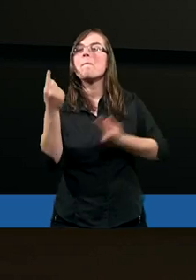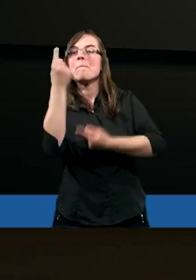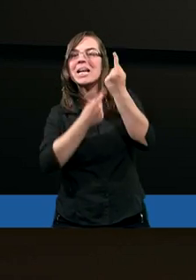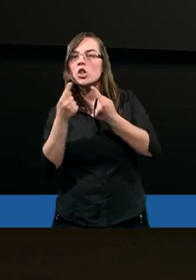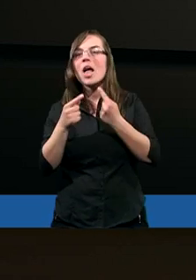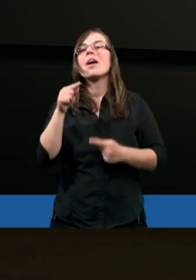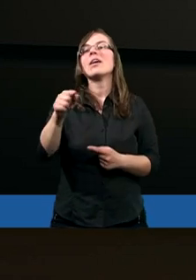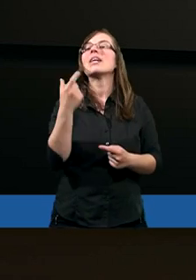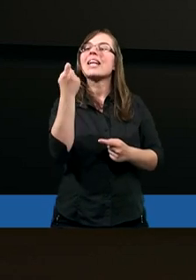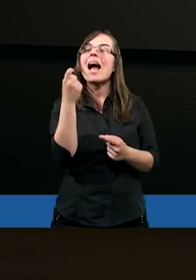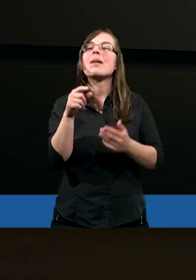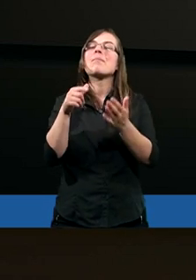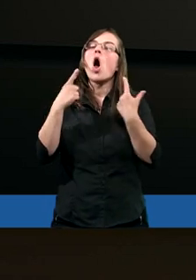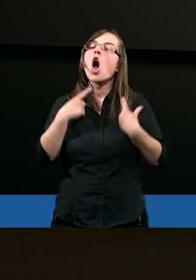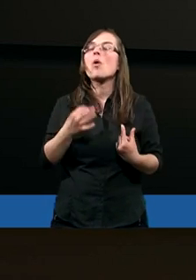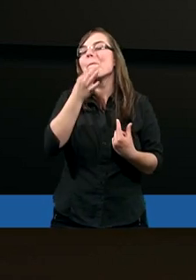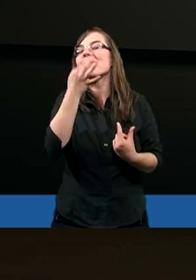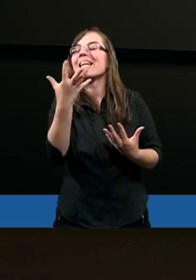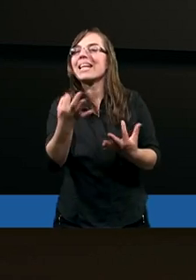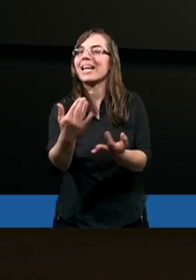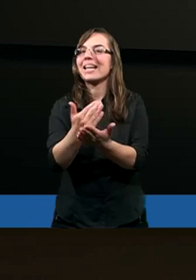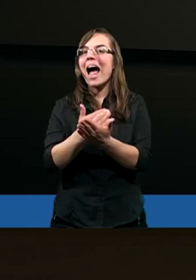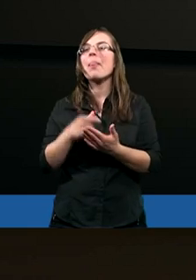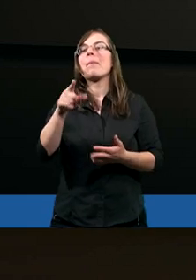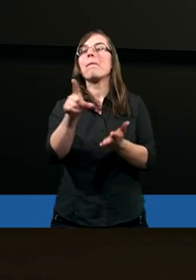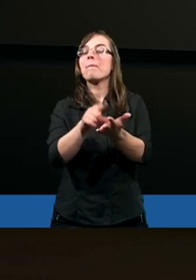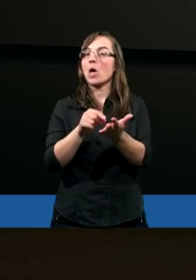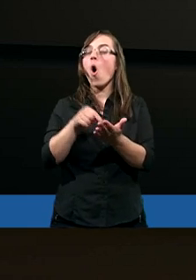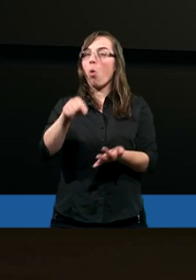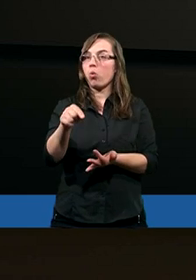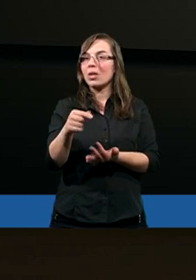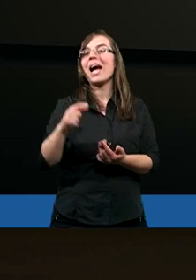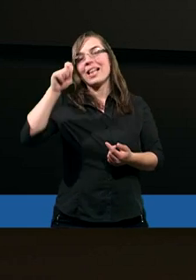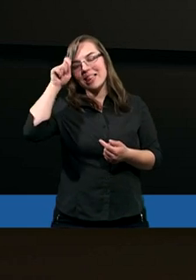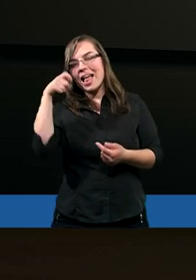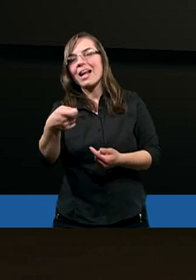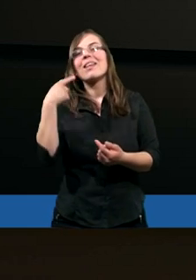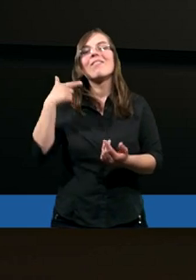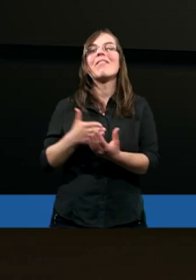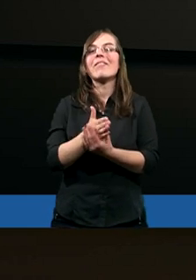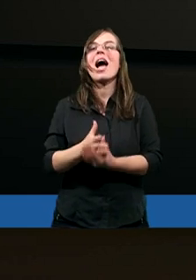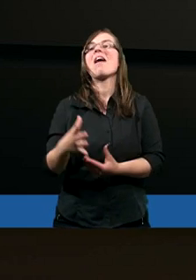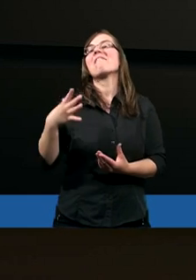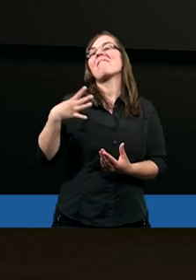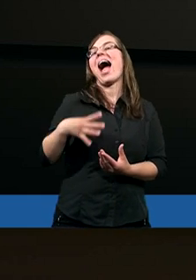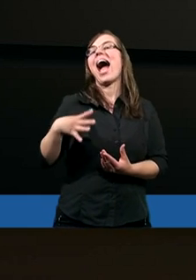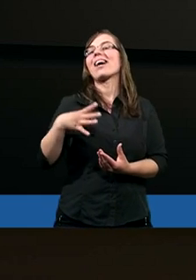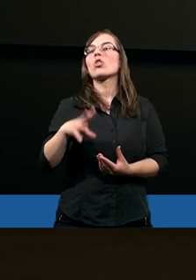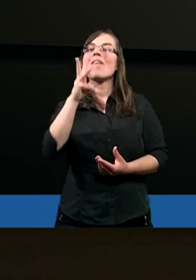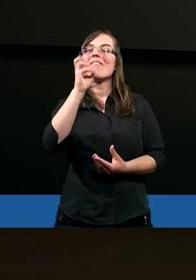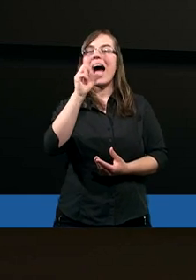może jeszcze zadam jedno takie trochę osobiste pytanie, bo Piotr tutaj nazywa wiarę wartościową.